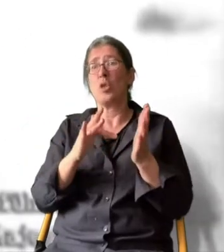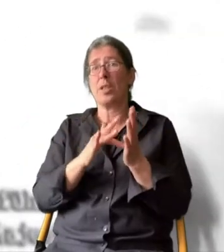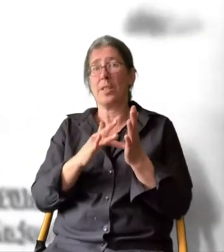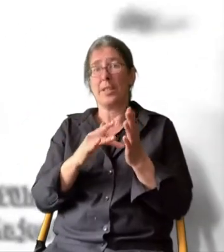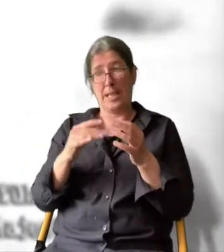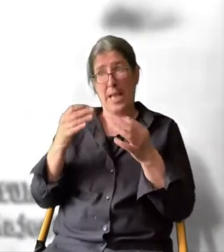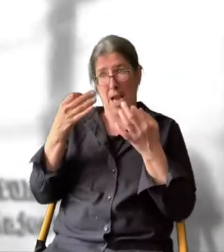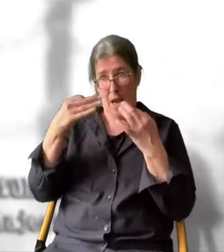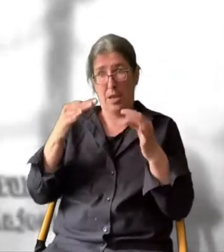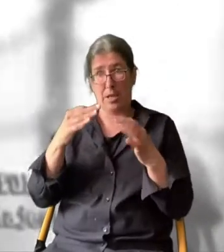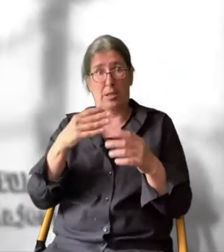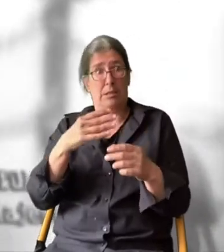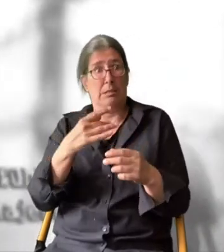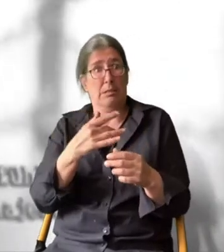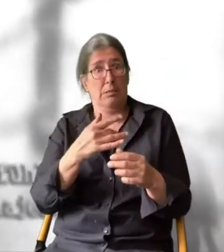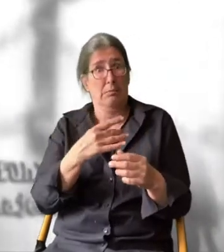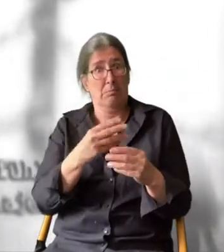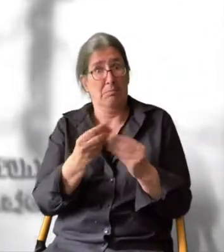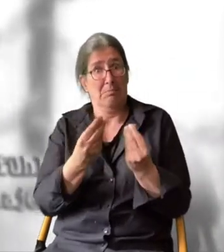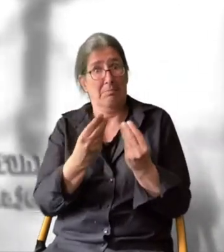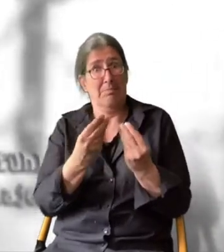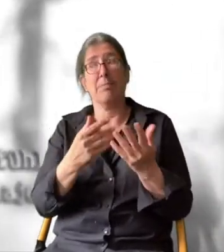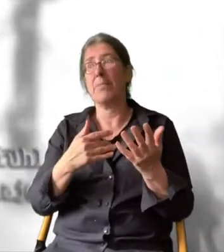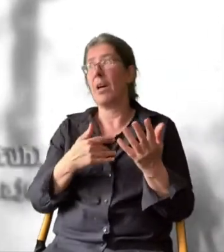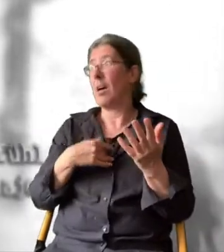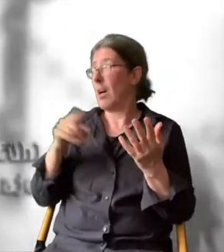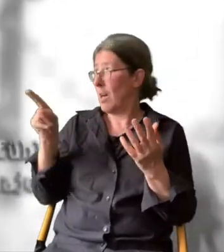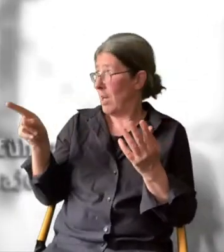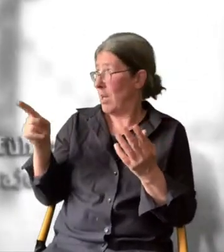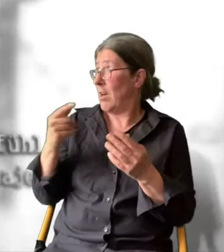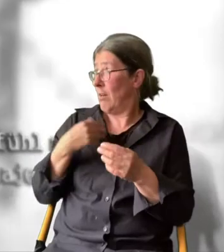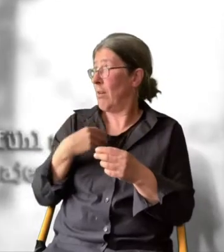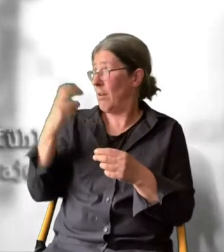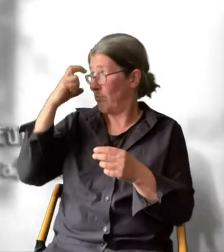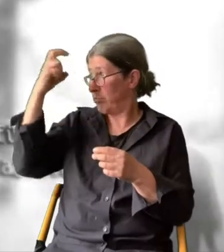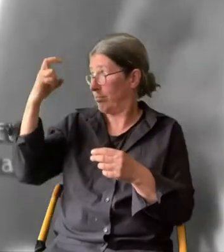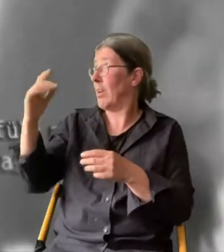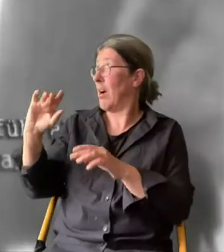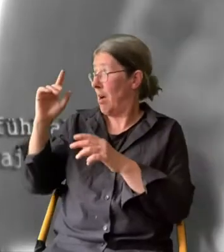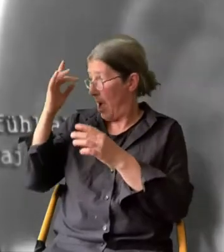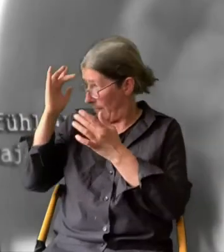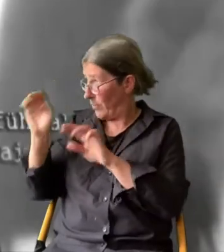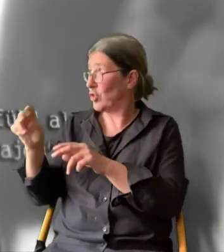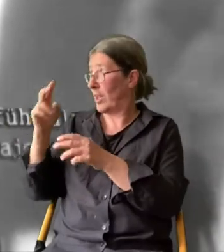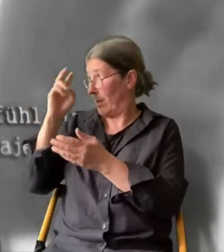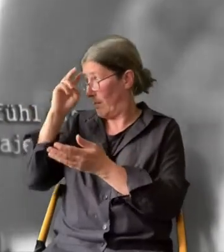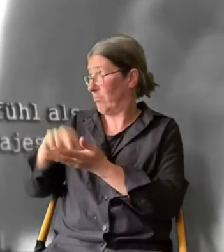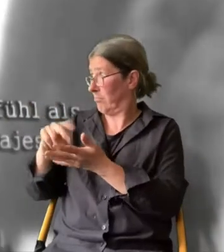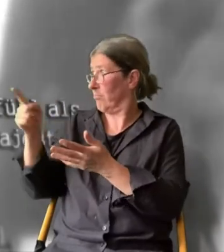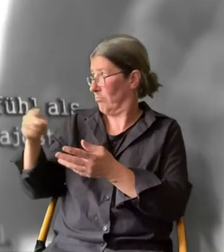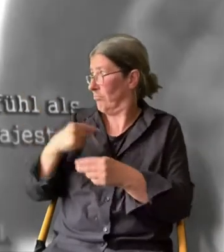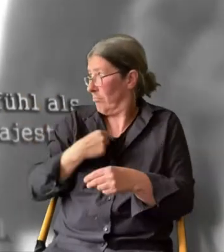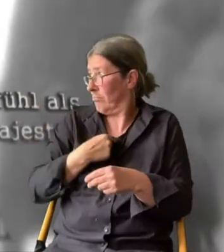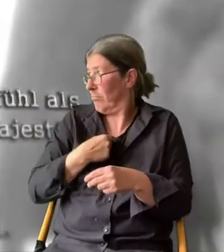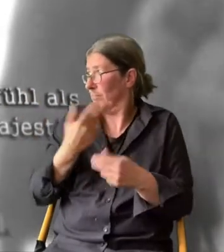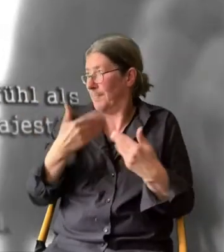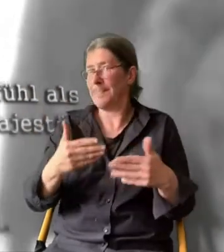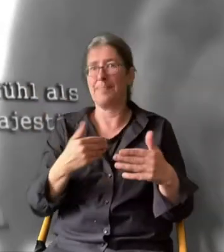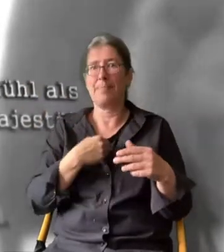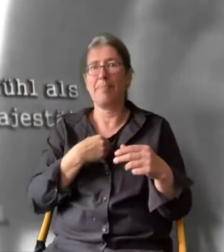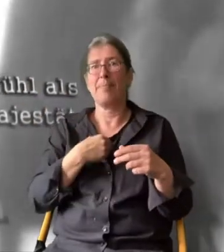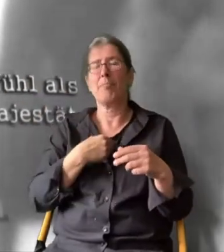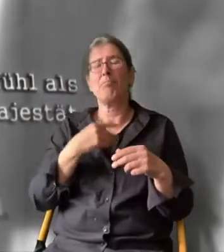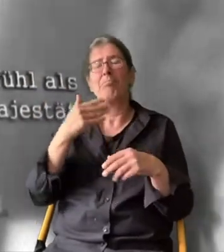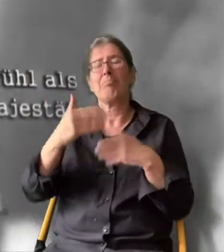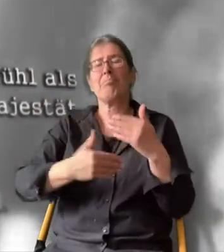habe, nachdem man mich bei der Ehre fasste und ich mich der Einwilligung Eurer Majestät versichert hatte. So verbleibe